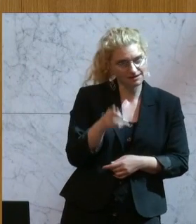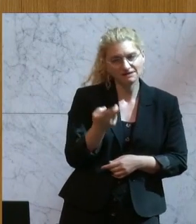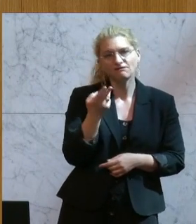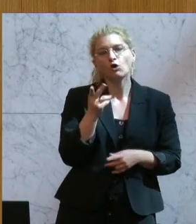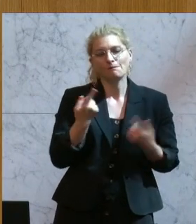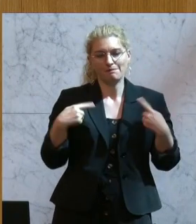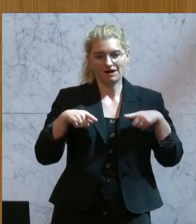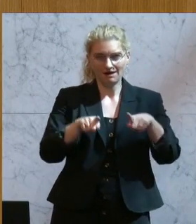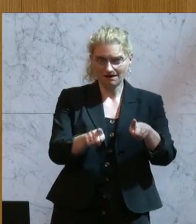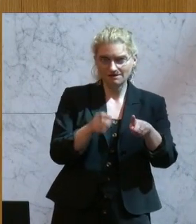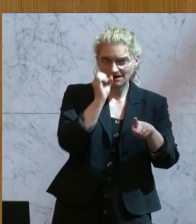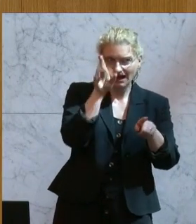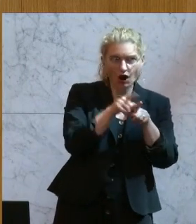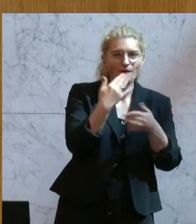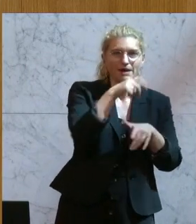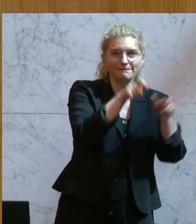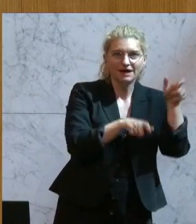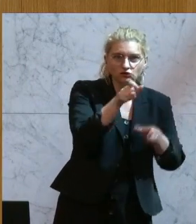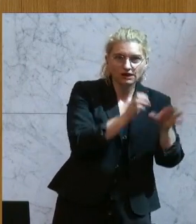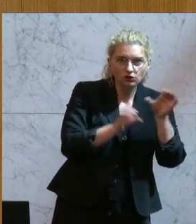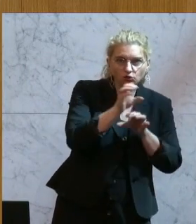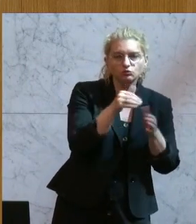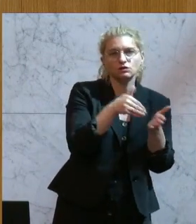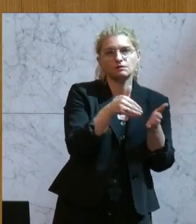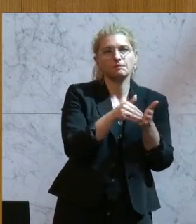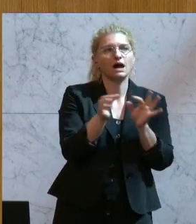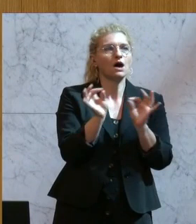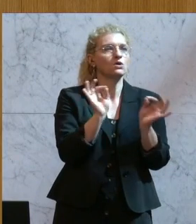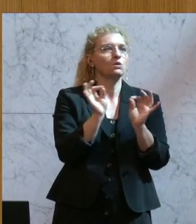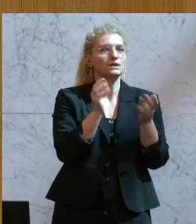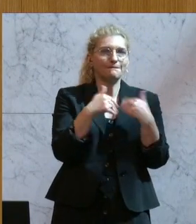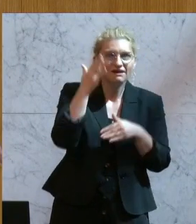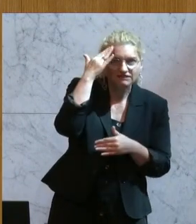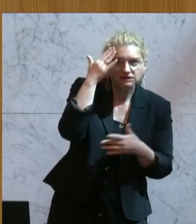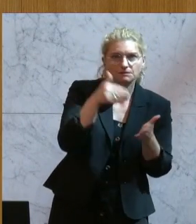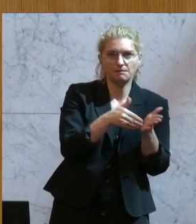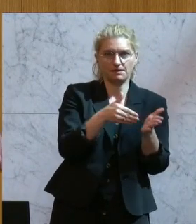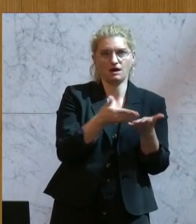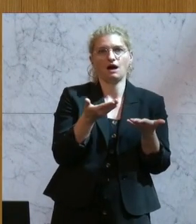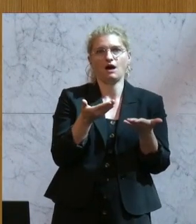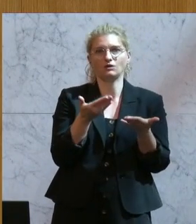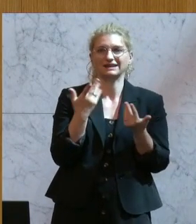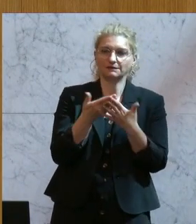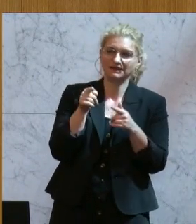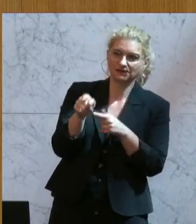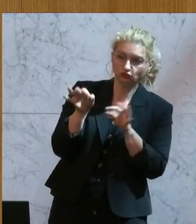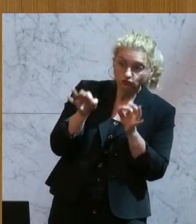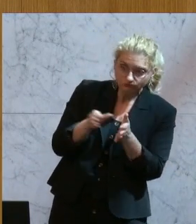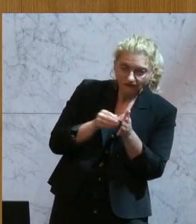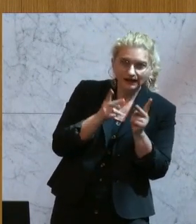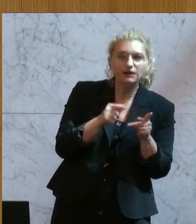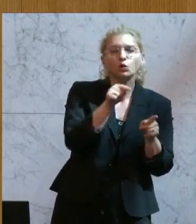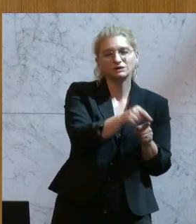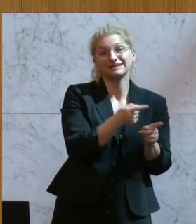natürlich auch mehr personelle Ressourcen vielleicht oder Wissen auch notwendig ist, das natürlich auch wieder Geld kostet.